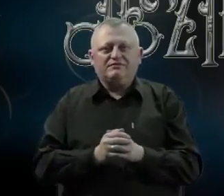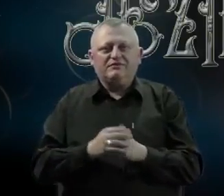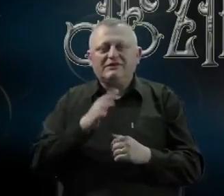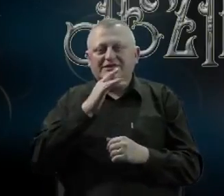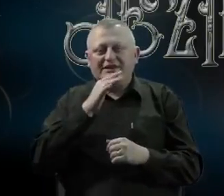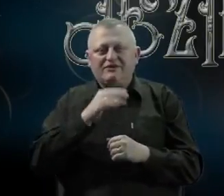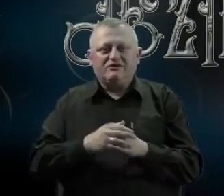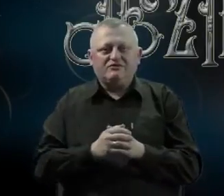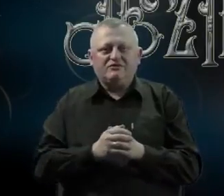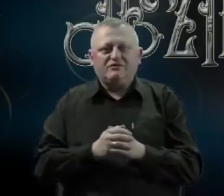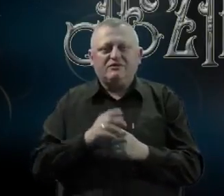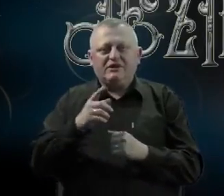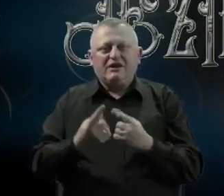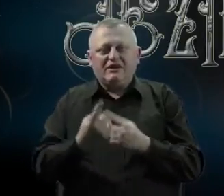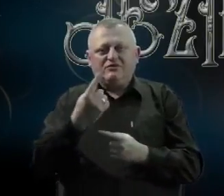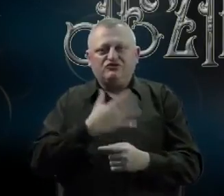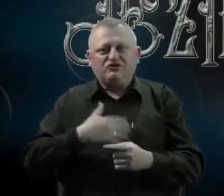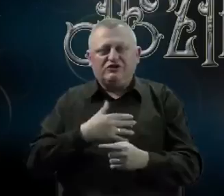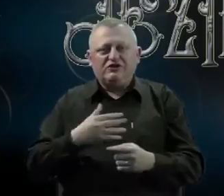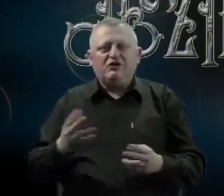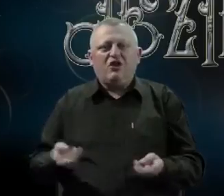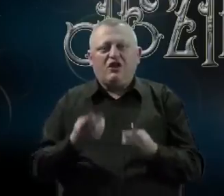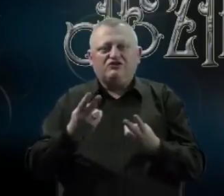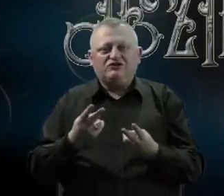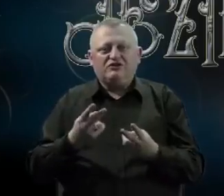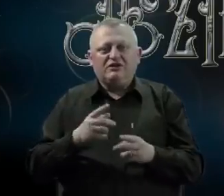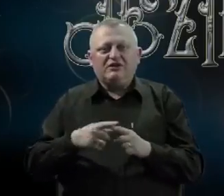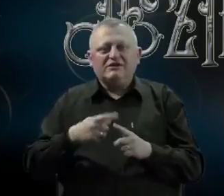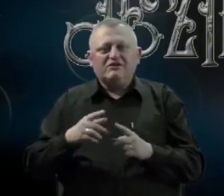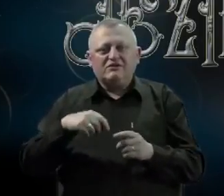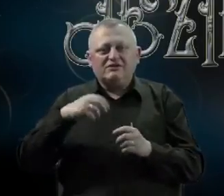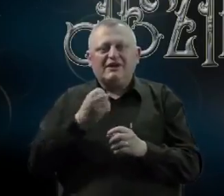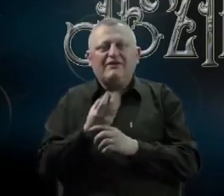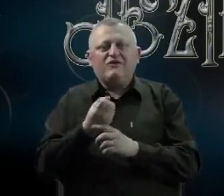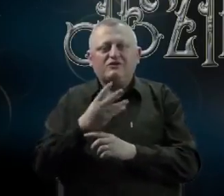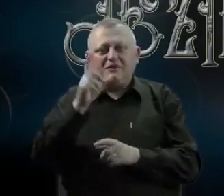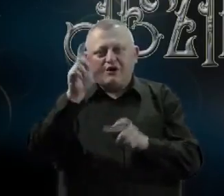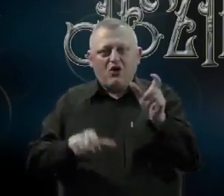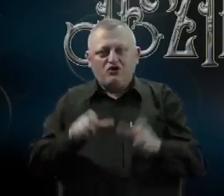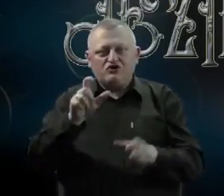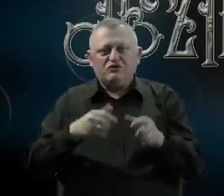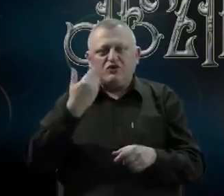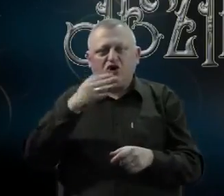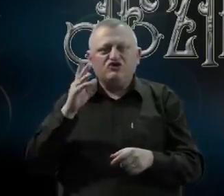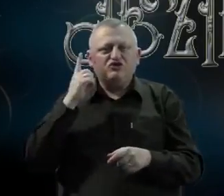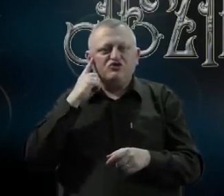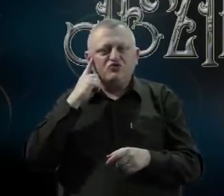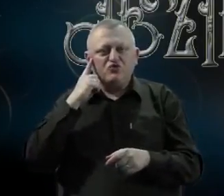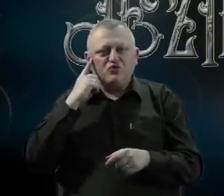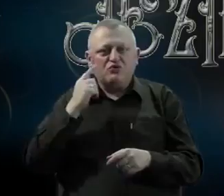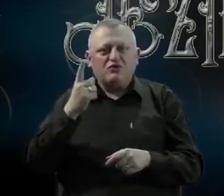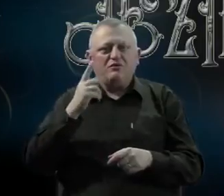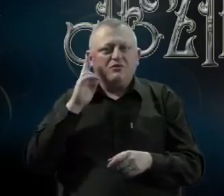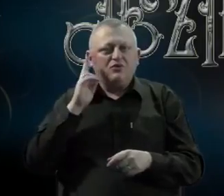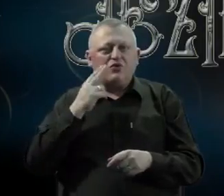Sarajevo. Na taj način želimo ublažiti nedostatke vezane za informisanje osoba sa oštećenim sluhom